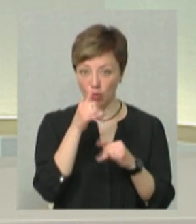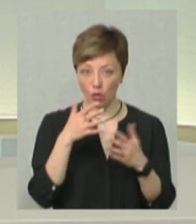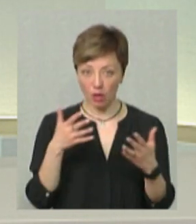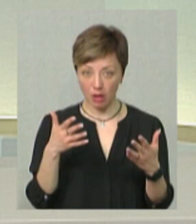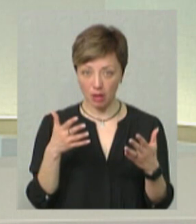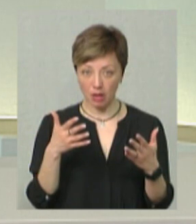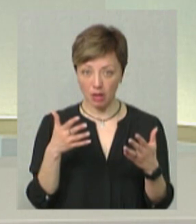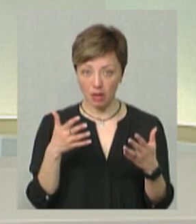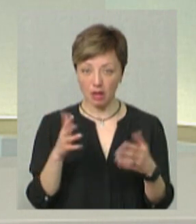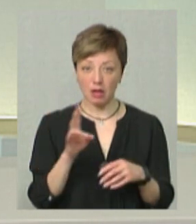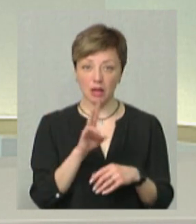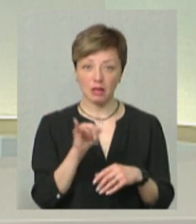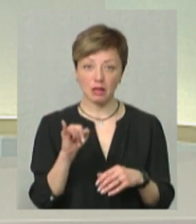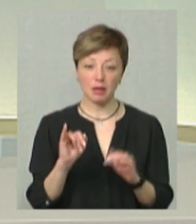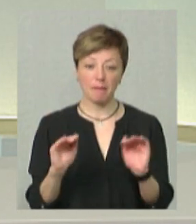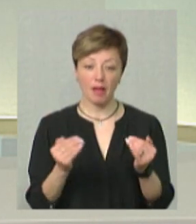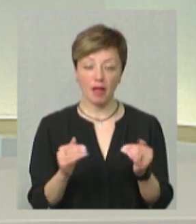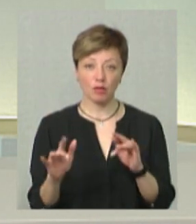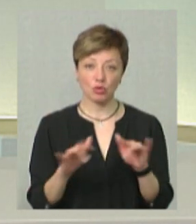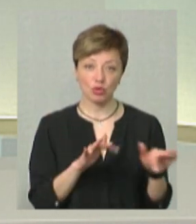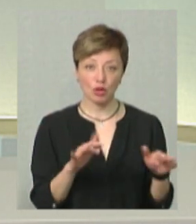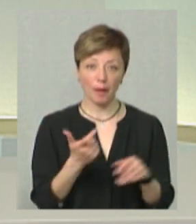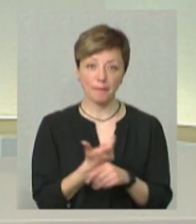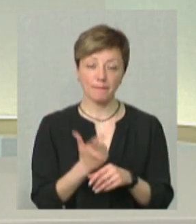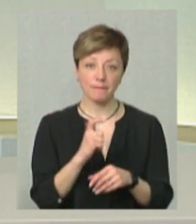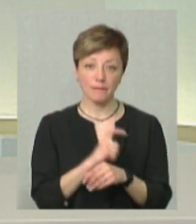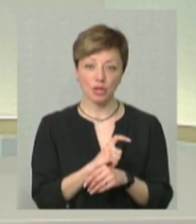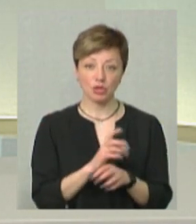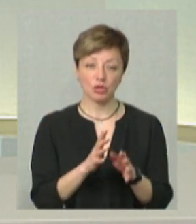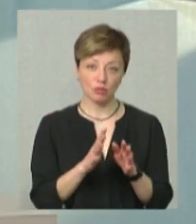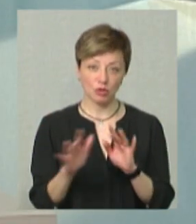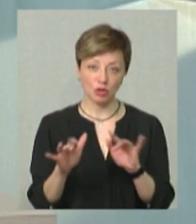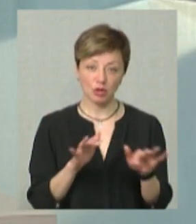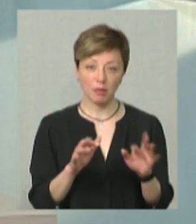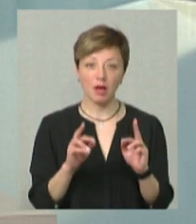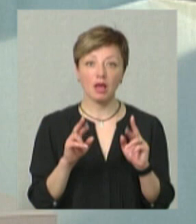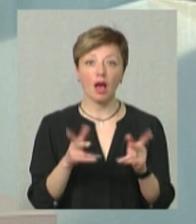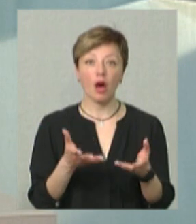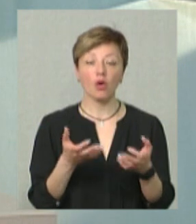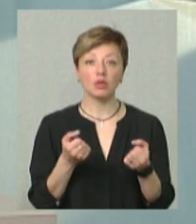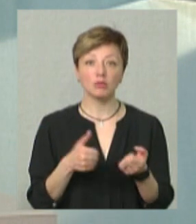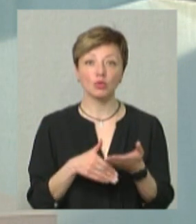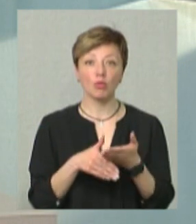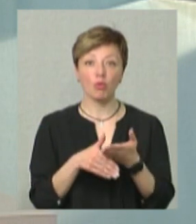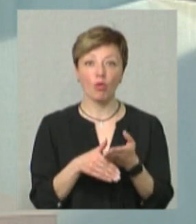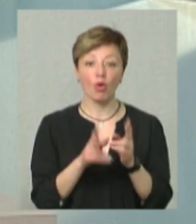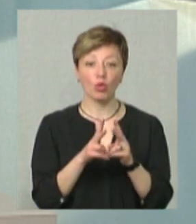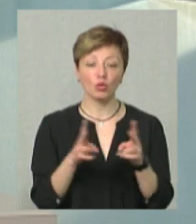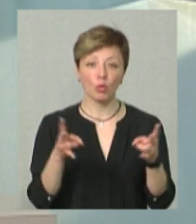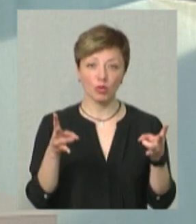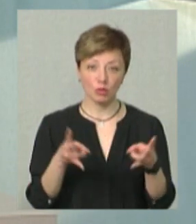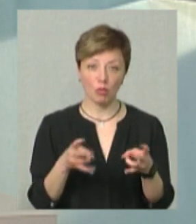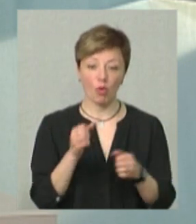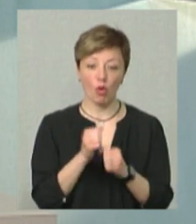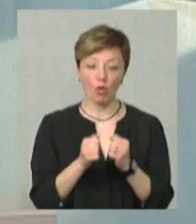ні маленькими шашками, а більшими. Як отримати допомогу тим, хто її потребує? От по